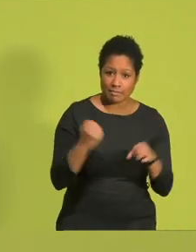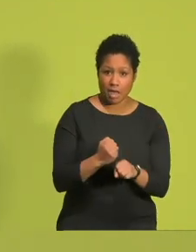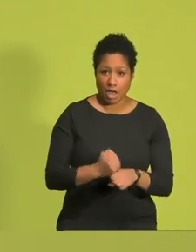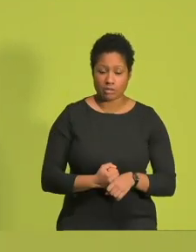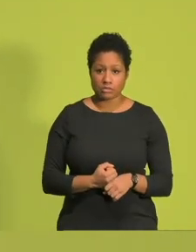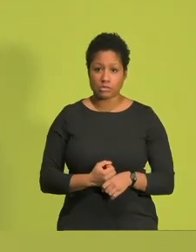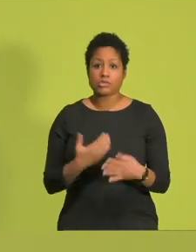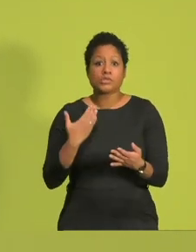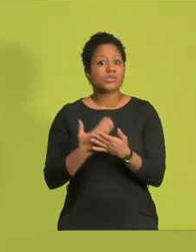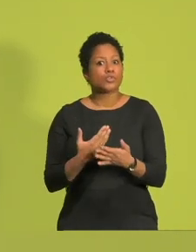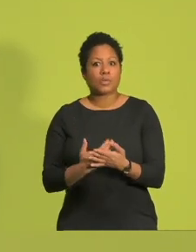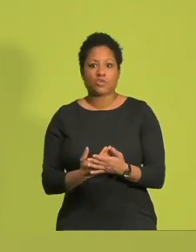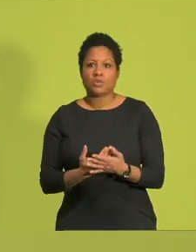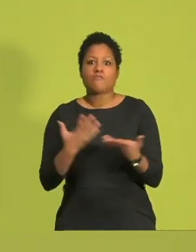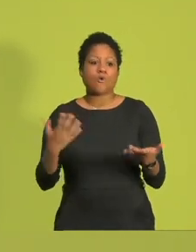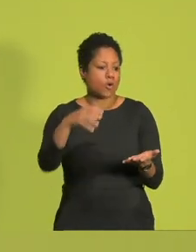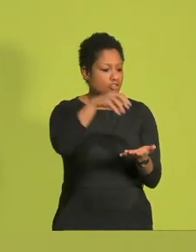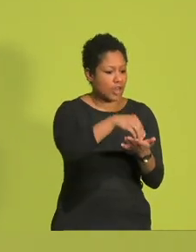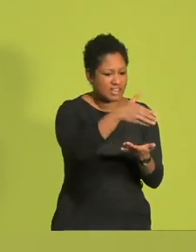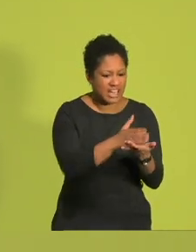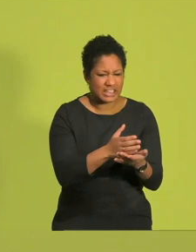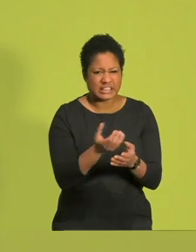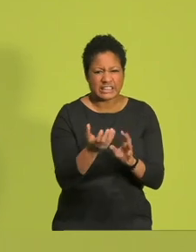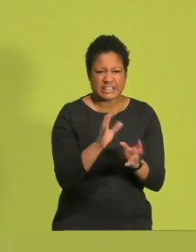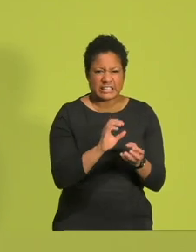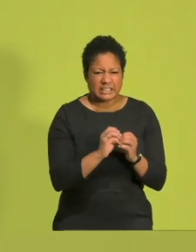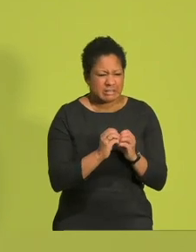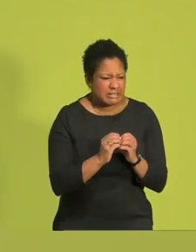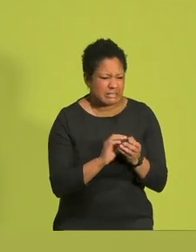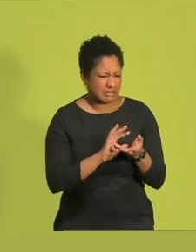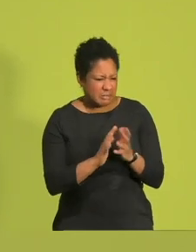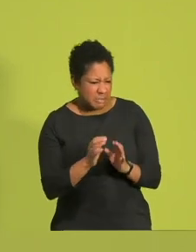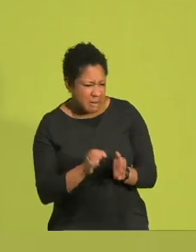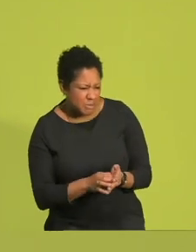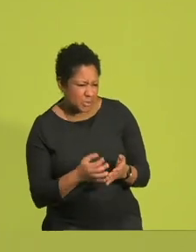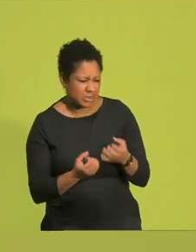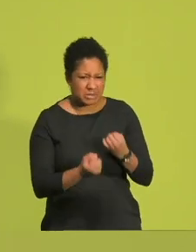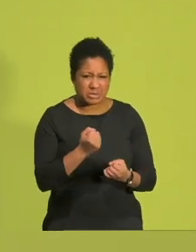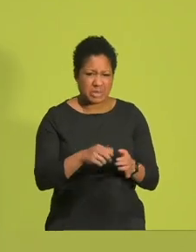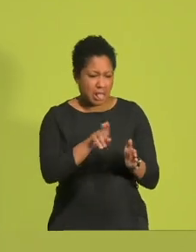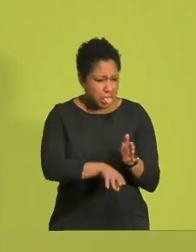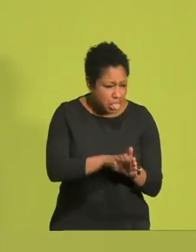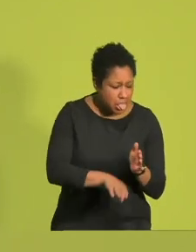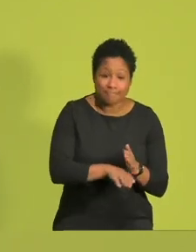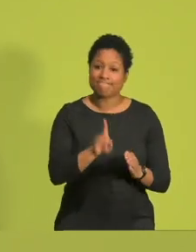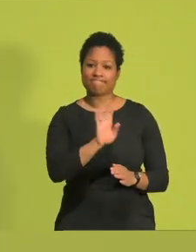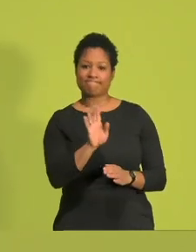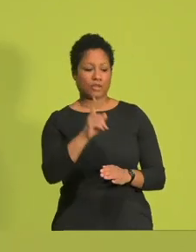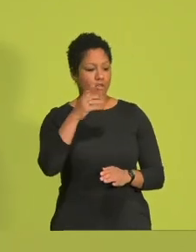dass wir besonders an den Stadtteilen, wo es schwierig ist, die benachteiligt sind, mehr Geld in die Schulen